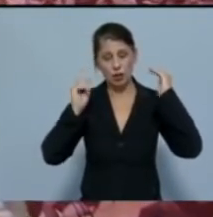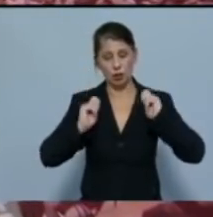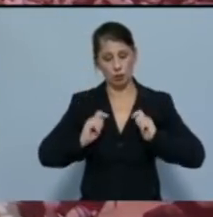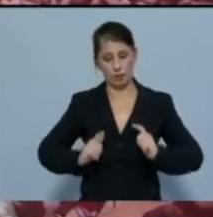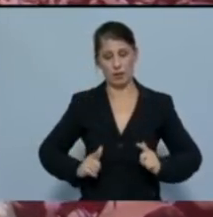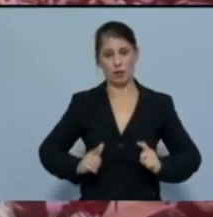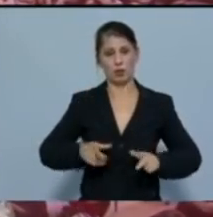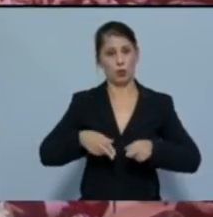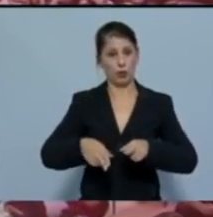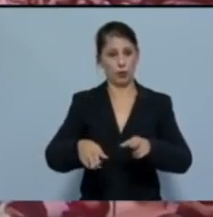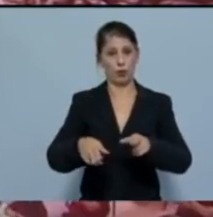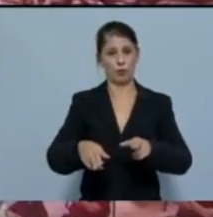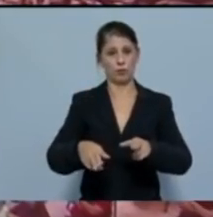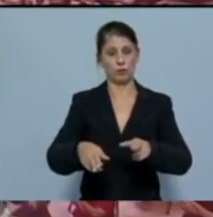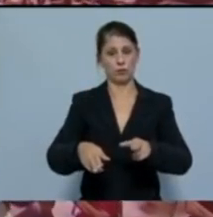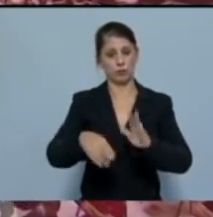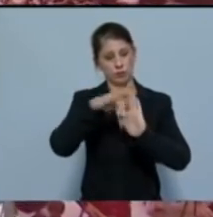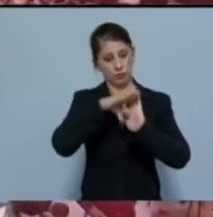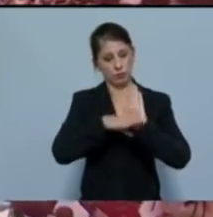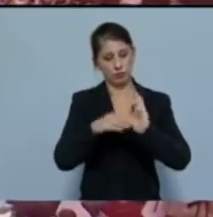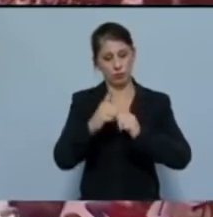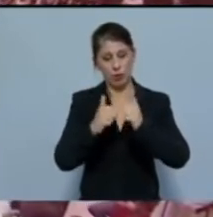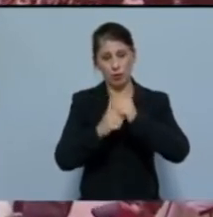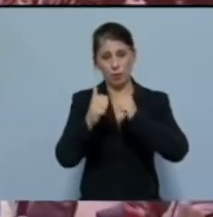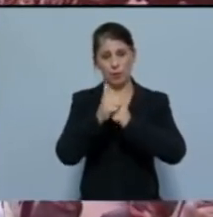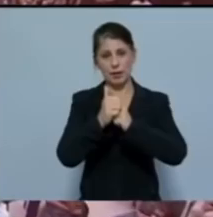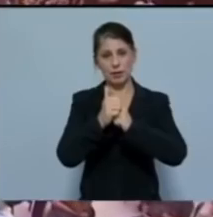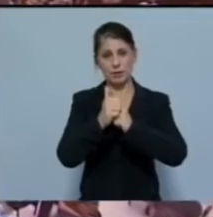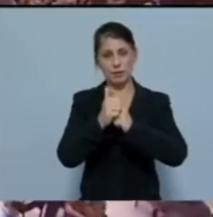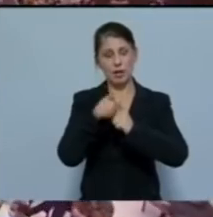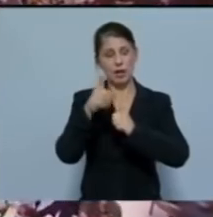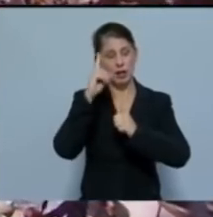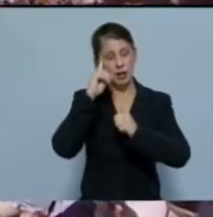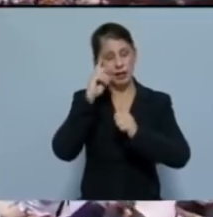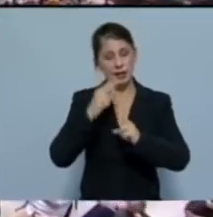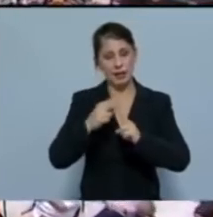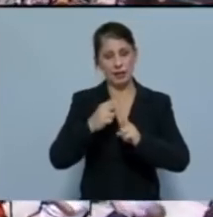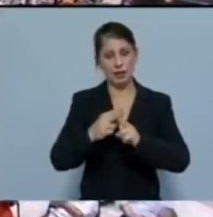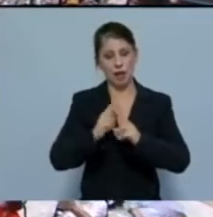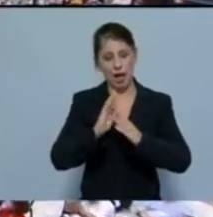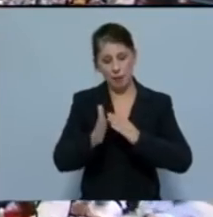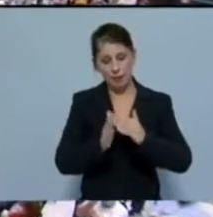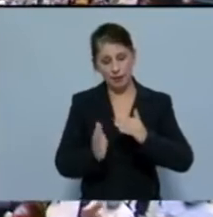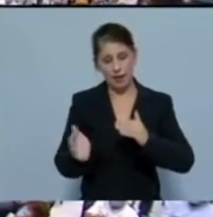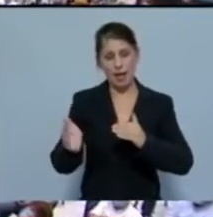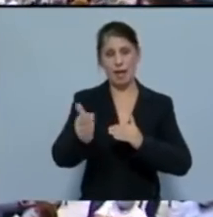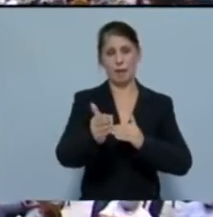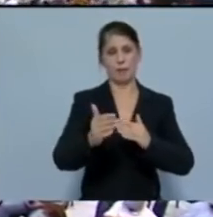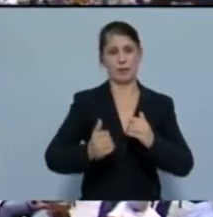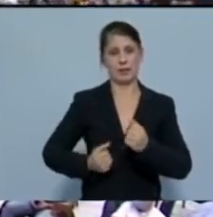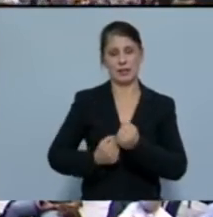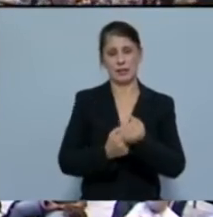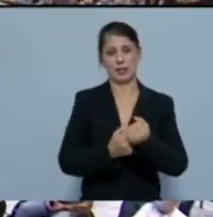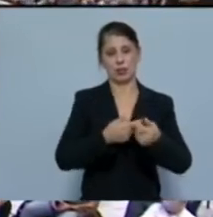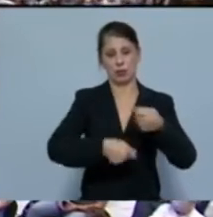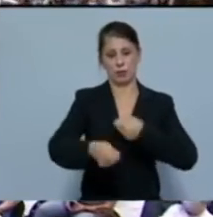δρόμου που ιεραρχεί υποδομές με γνώμονα κυρίως την άμεση και έμεση στήριξη των